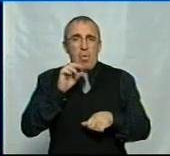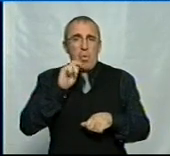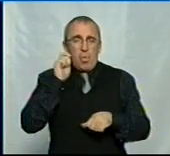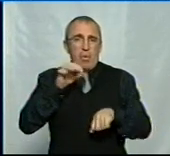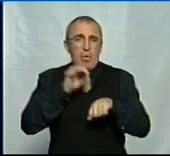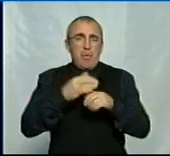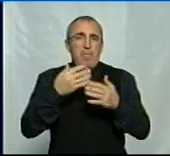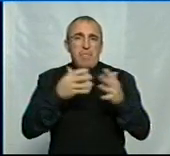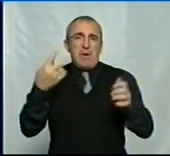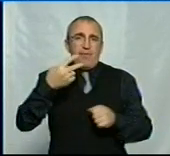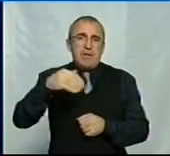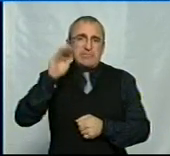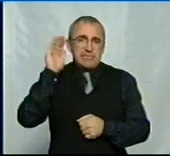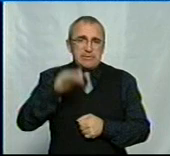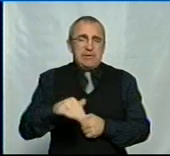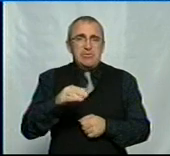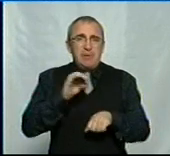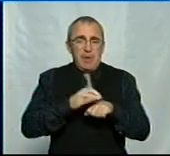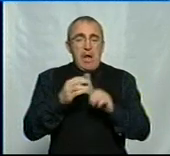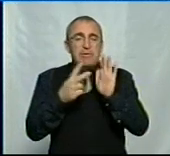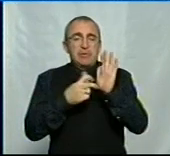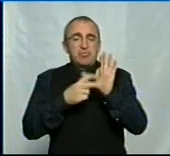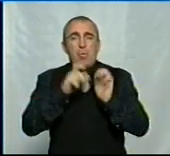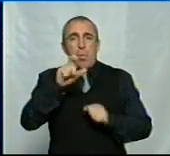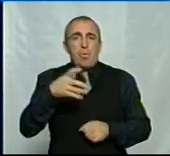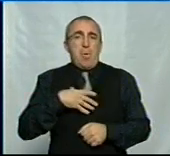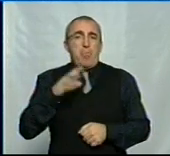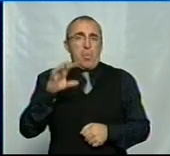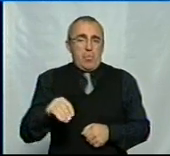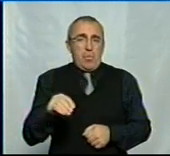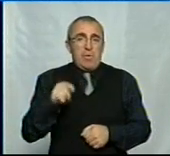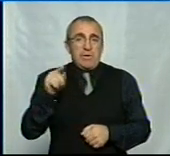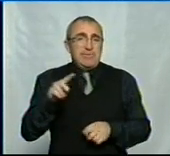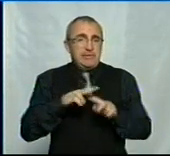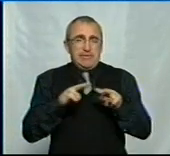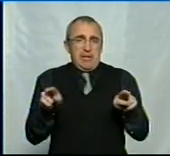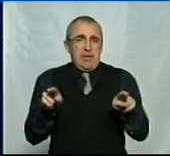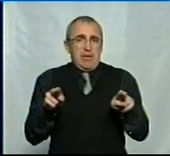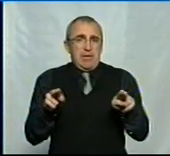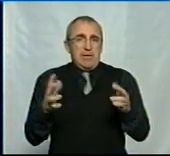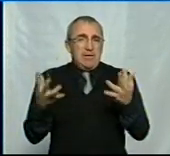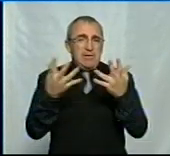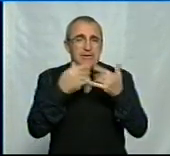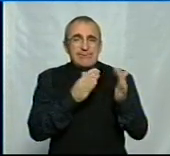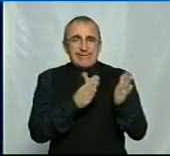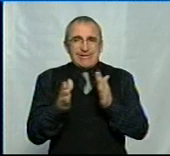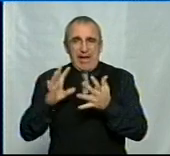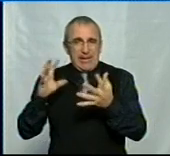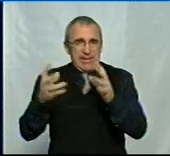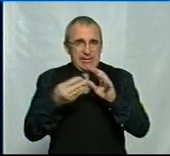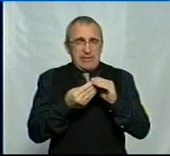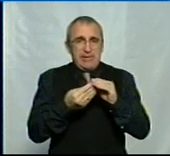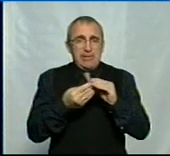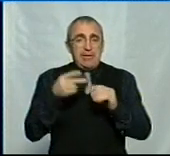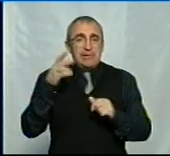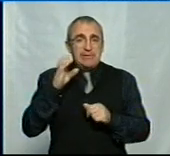20 тисяч і біля 700 людей померло. Так, ті ж самі дані статистики говорять про те, що